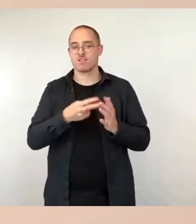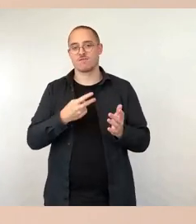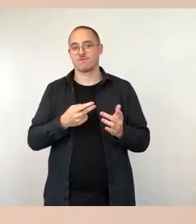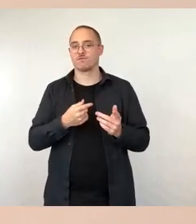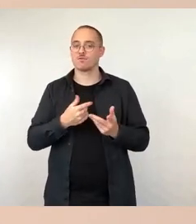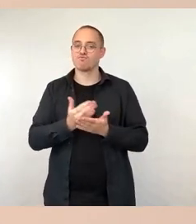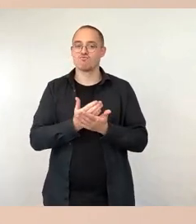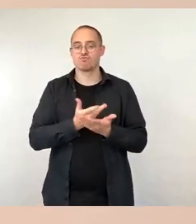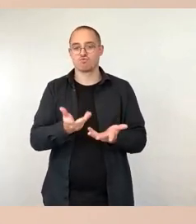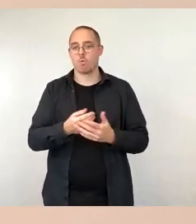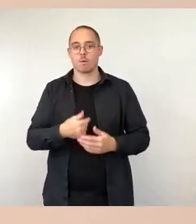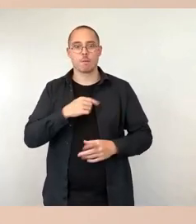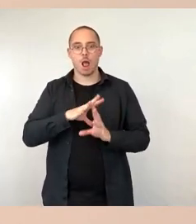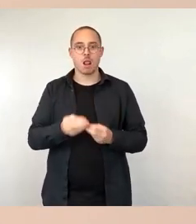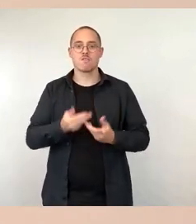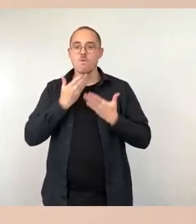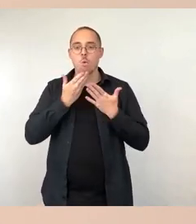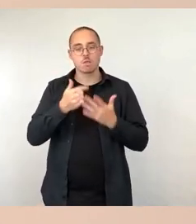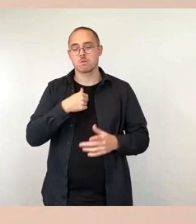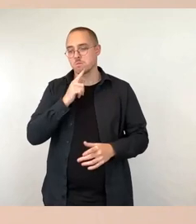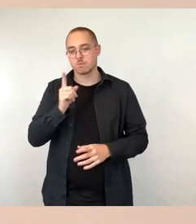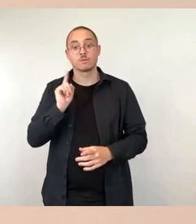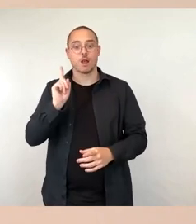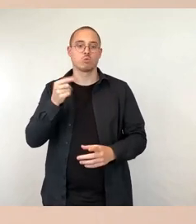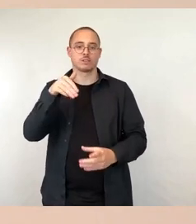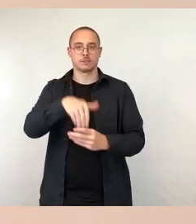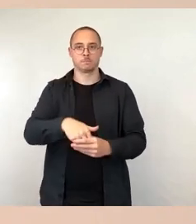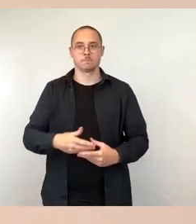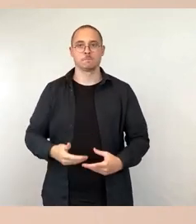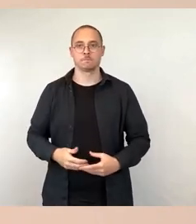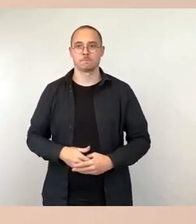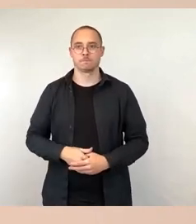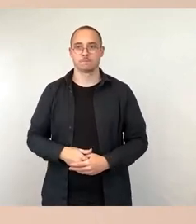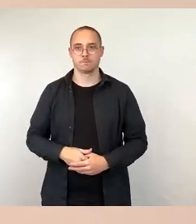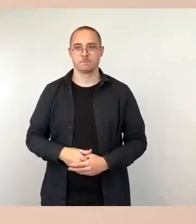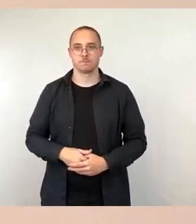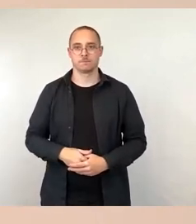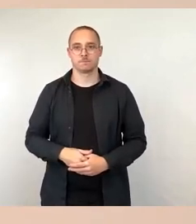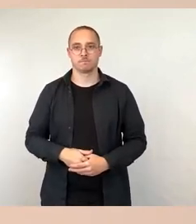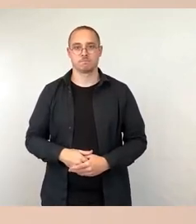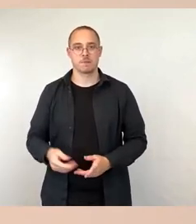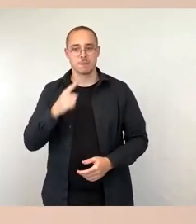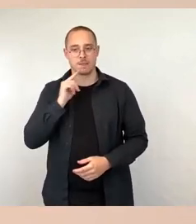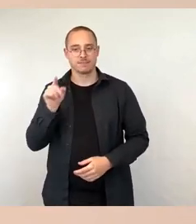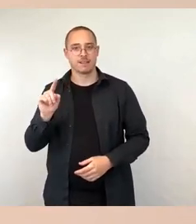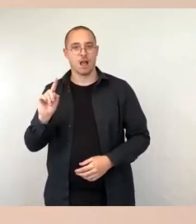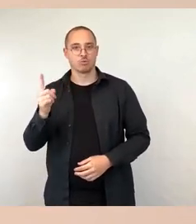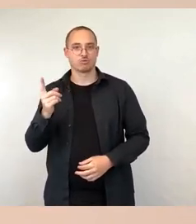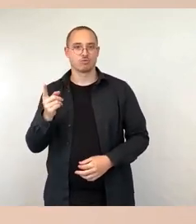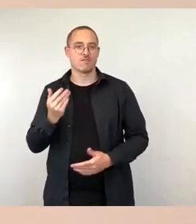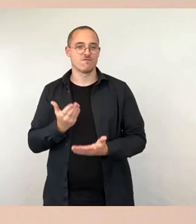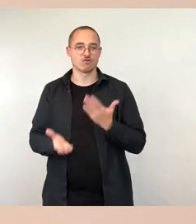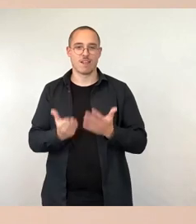vor, da ist die Kottmarstraße dabei und wahrscheinlich stehen Sie genauso mit dem gleichen Bürger, an den ich jetzt denke, im Austausch,